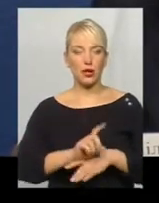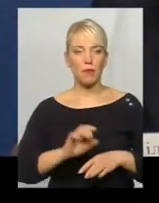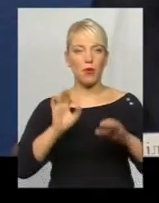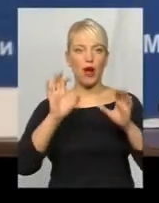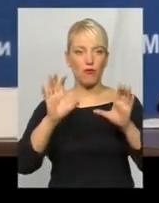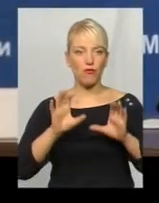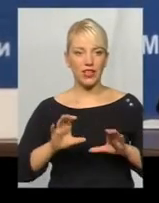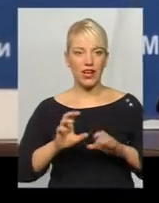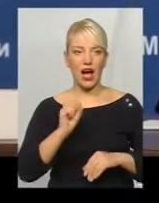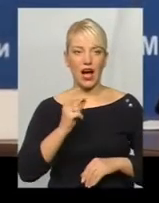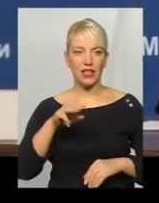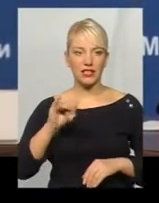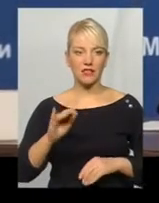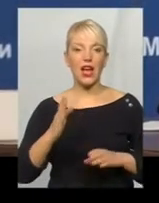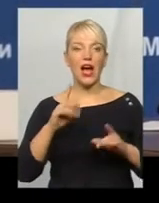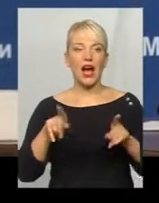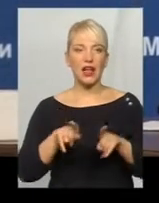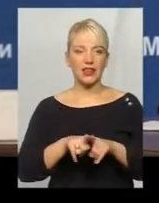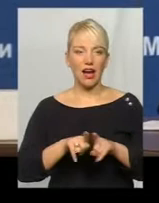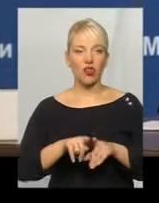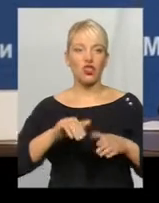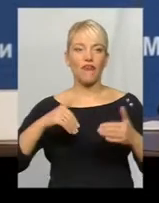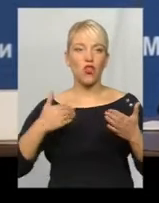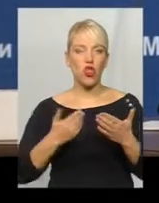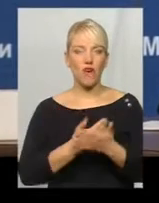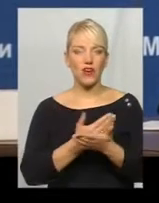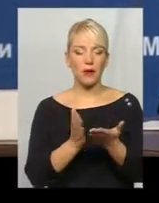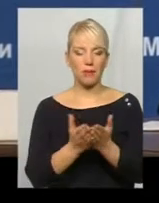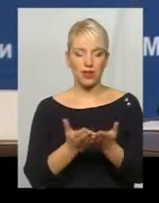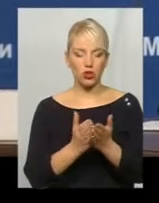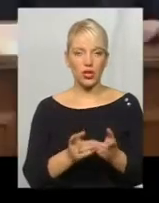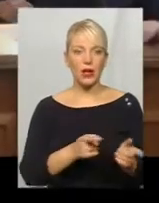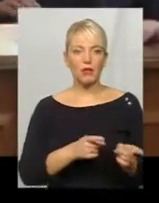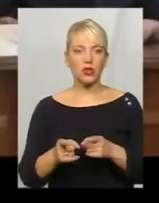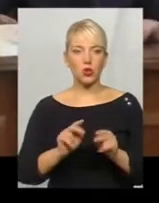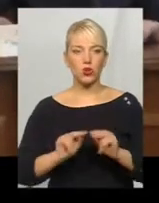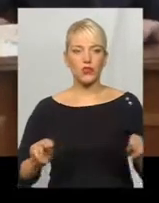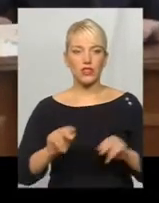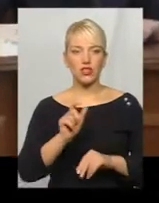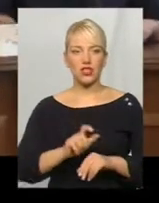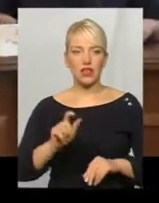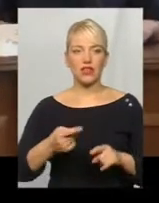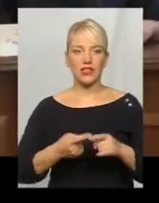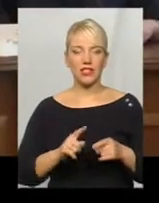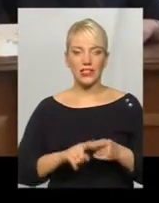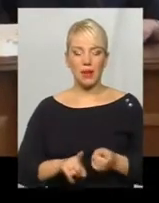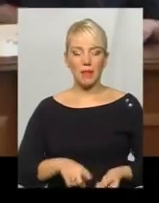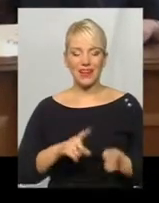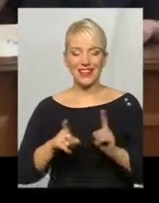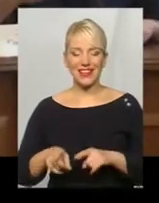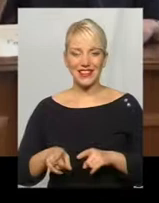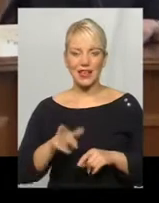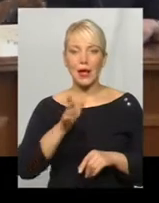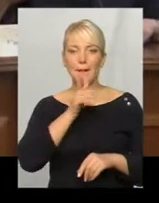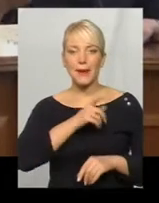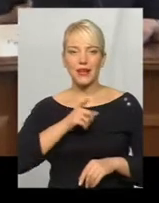актів. А також в нових підручниках, підготовці вчителів. І цей перехідний період, який, до